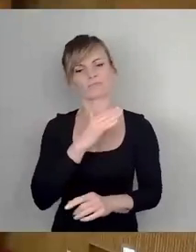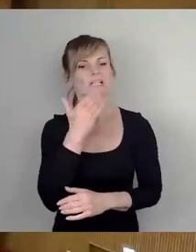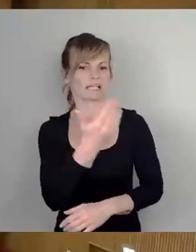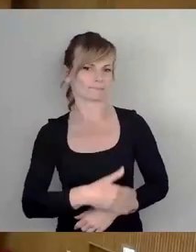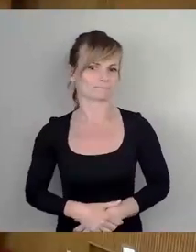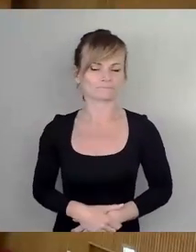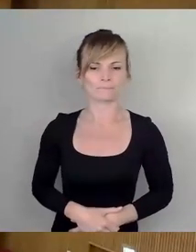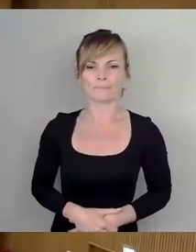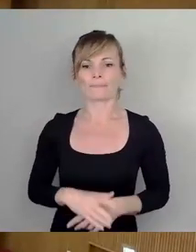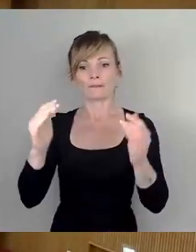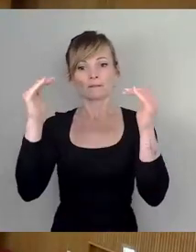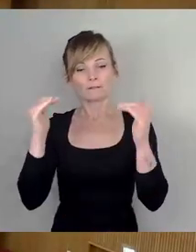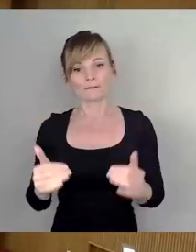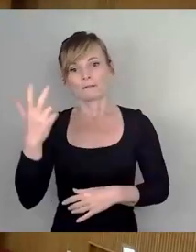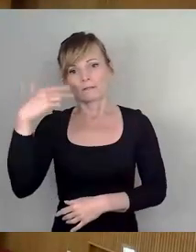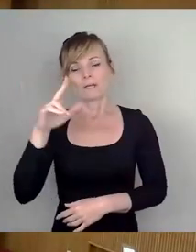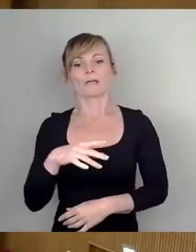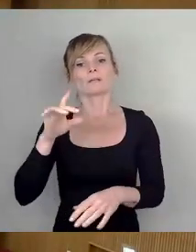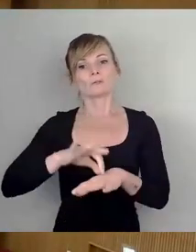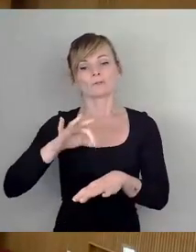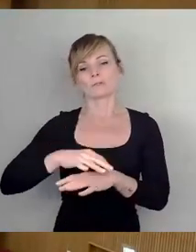Dankeschön. Dann machen wir weiter mit Herrn Dr. Deppe.